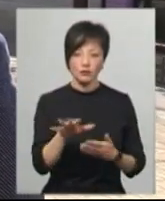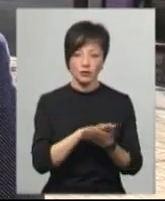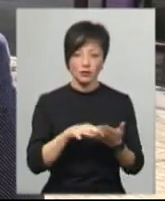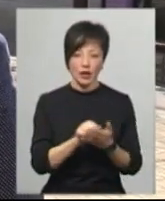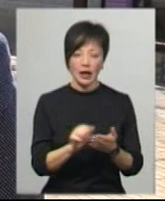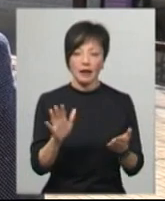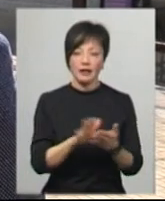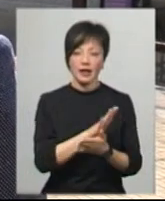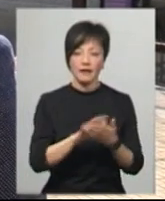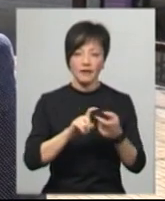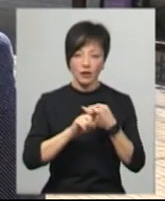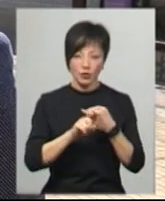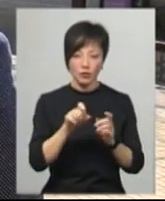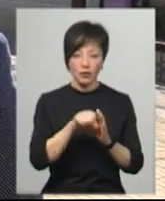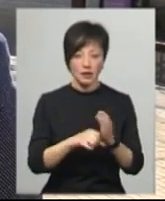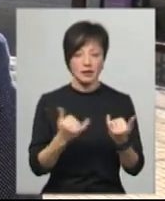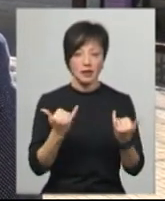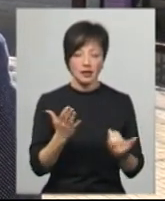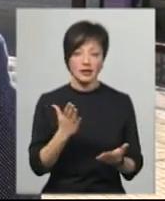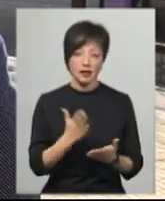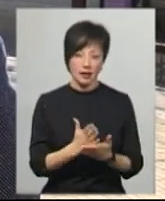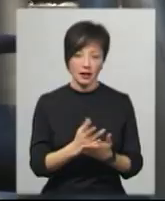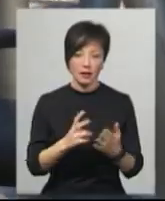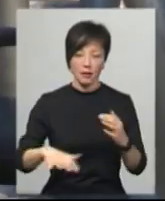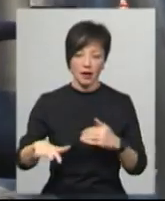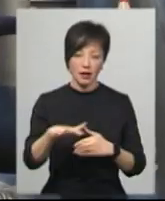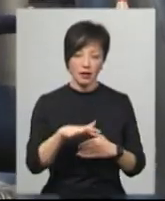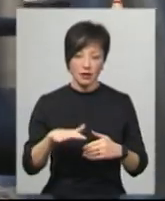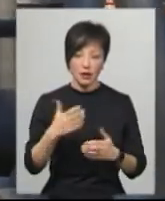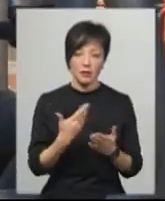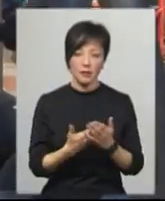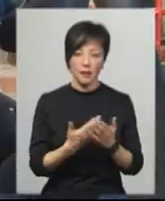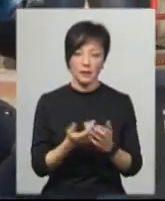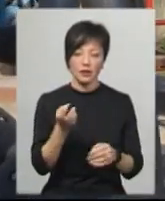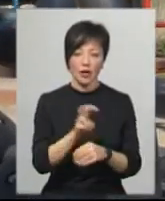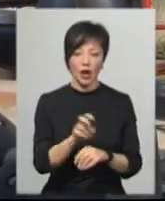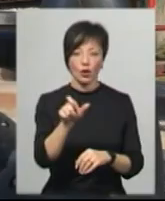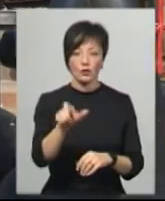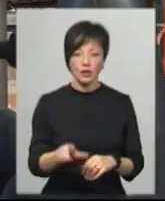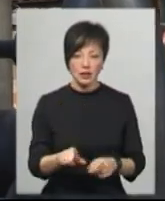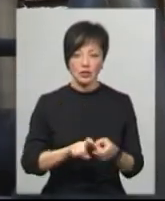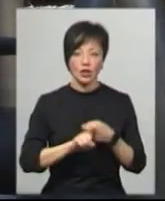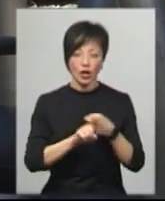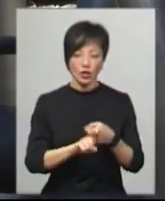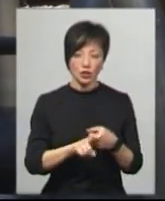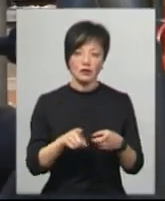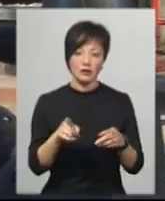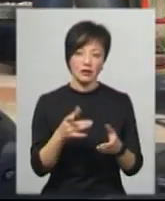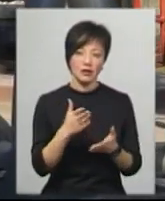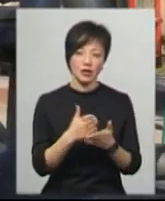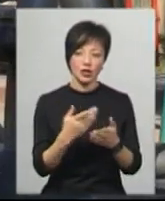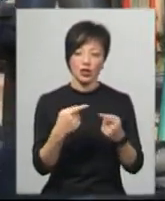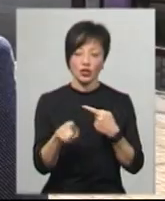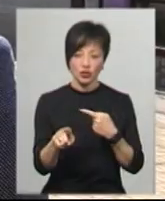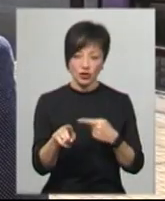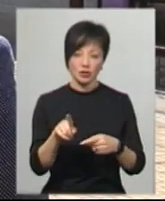зробили, вбили вірус, який наразі є на майданчику. Прийшла, якщо людина заражена, вона нанесла інший